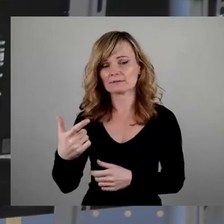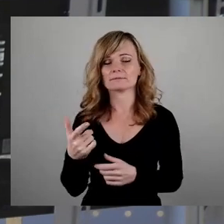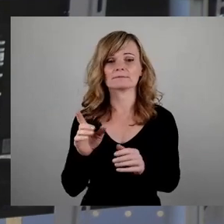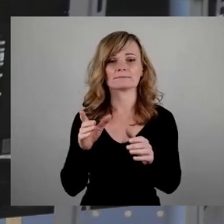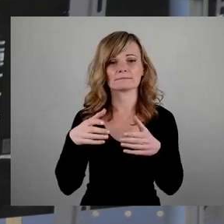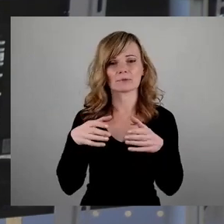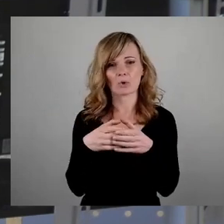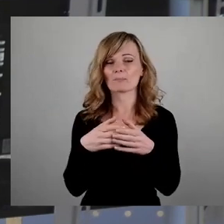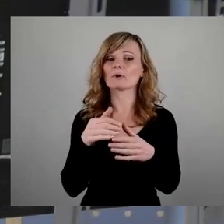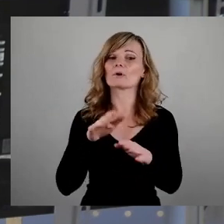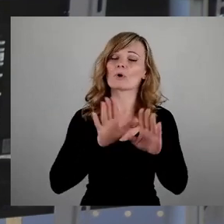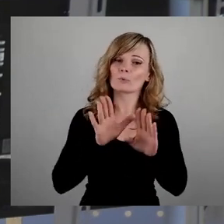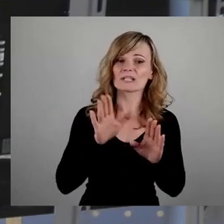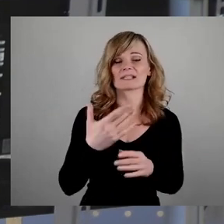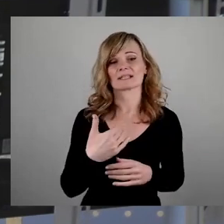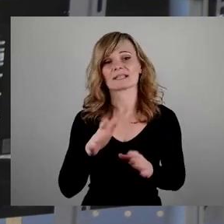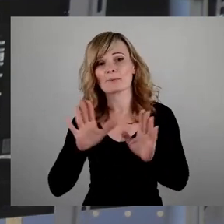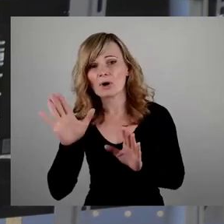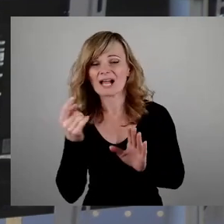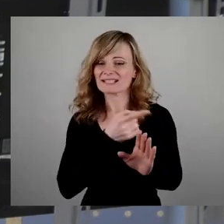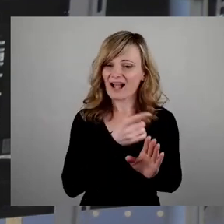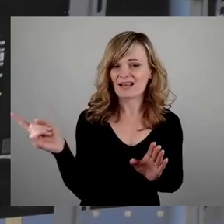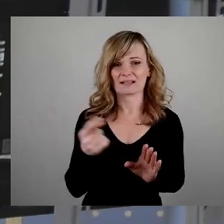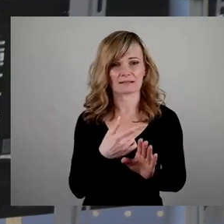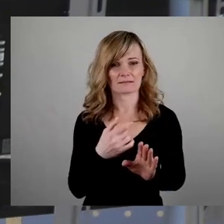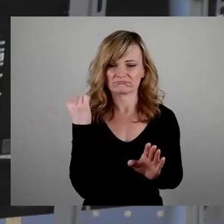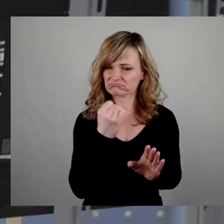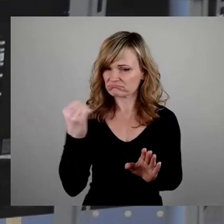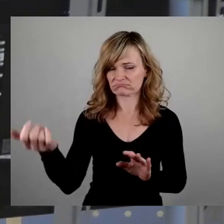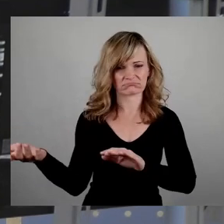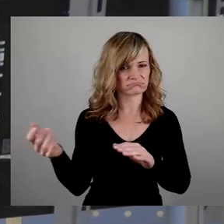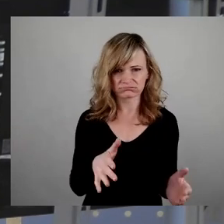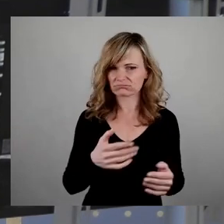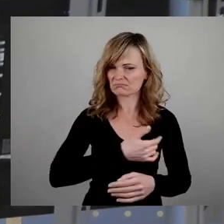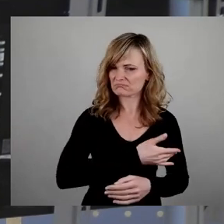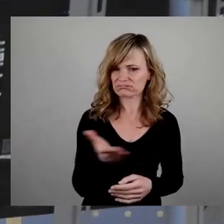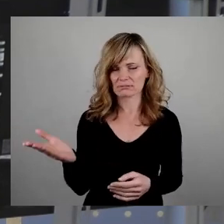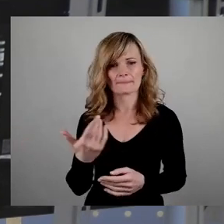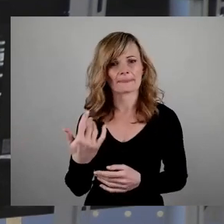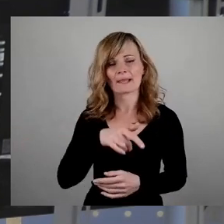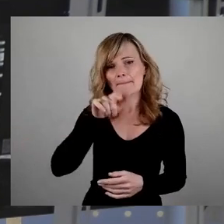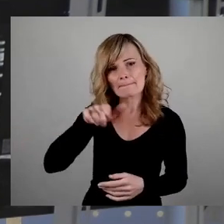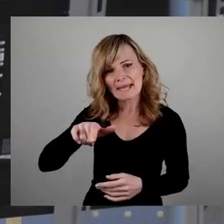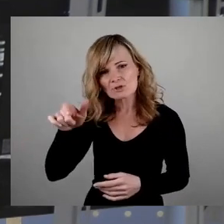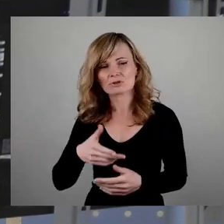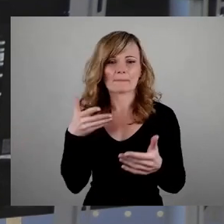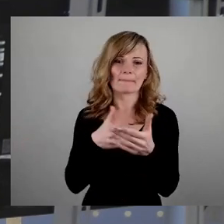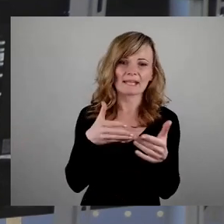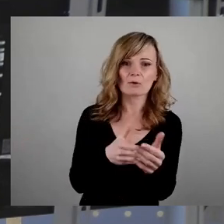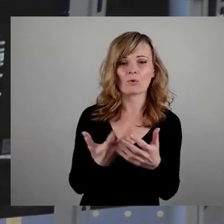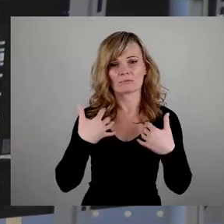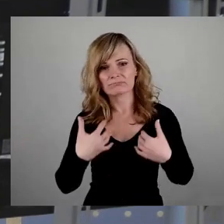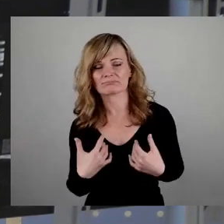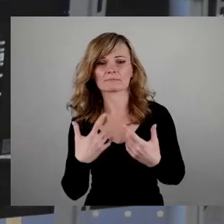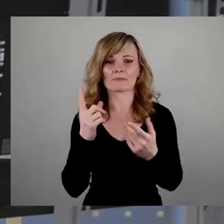wo Demokraten den Tod fanden. Menschen mit physischen und psychischen Einschränkungen und auch